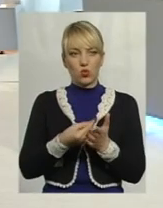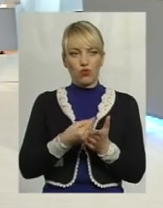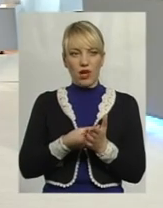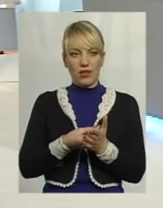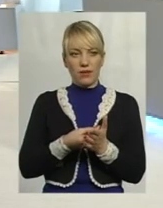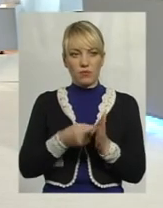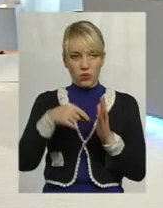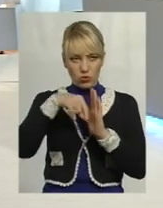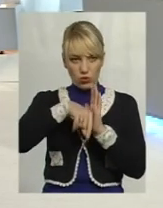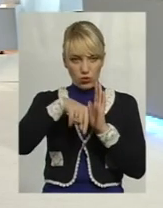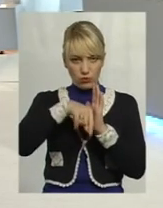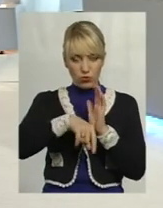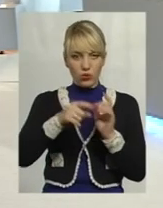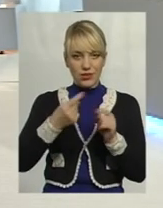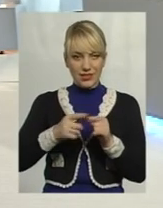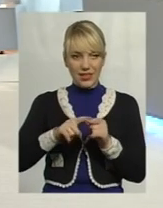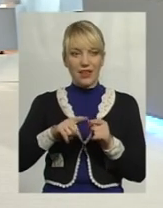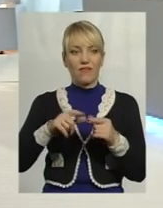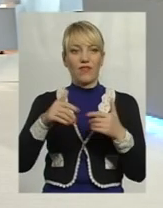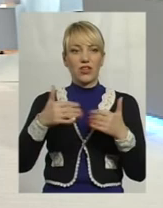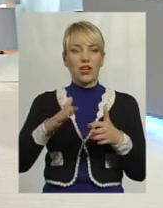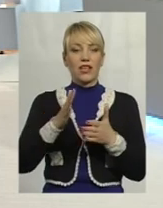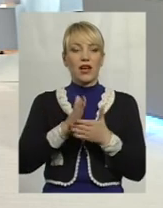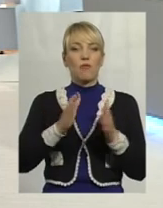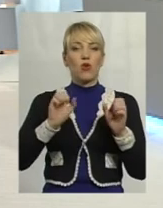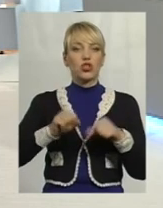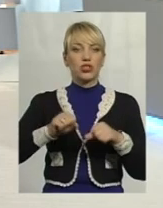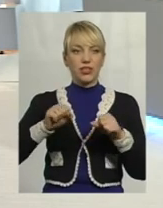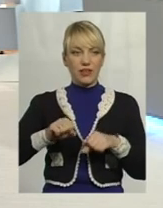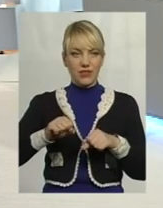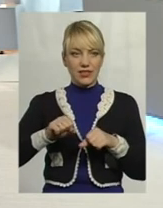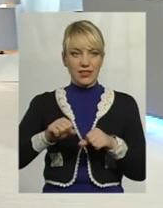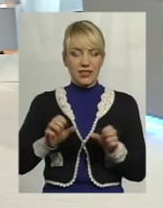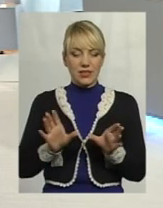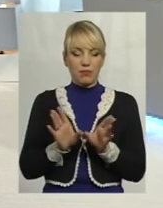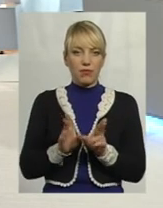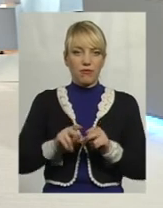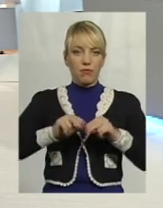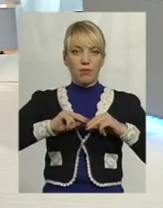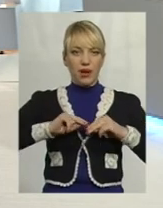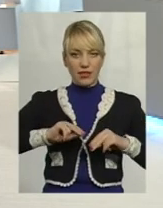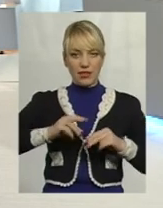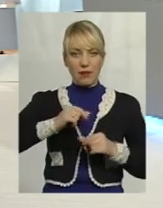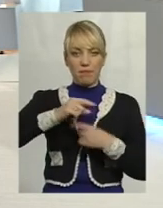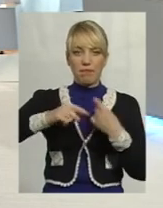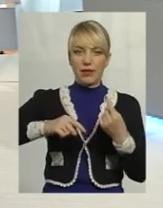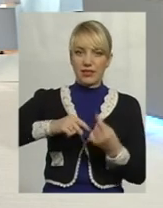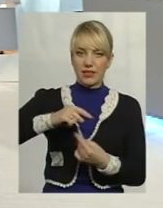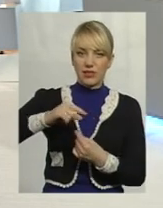Тобто це вже можливість, скажімо так, і співпраці бізнесу, і